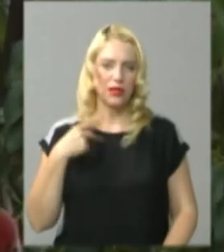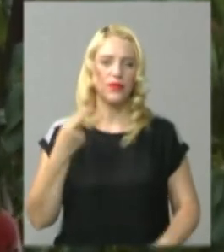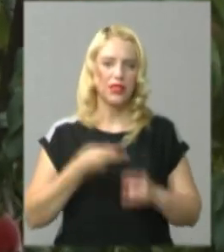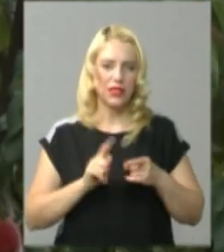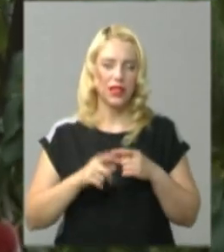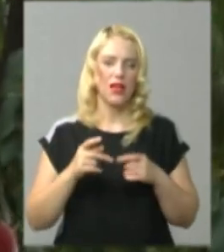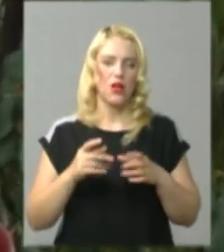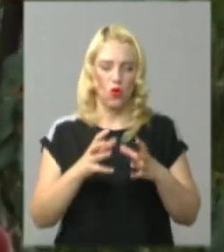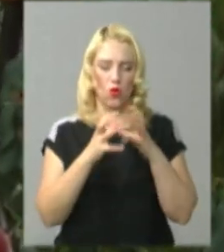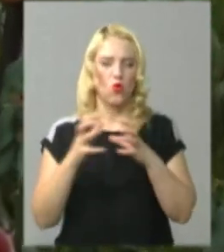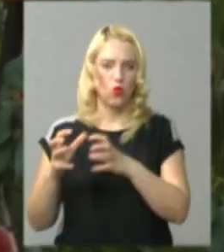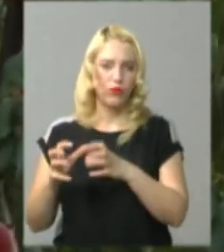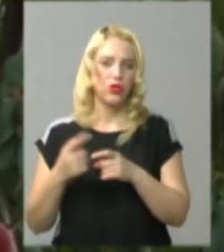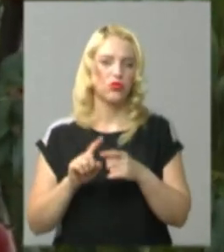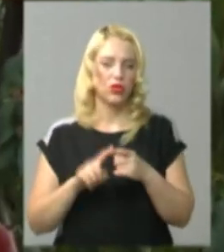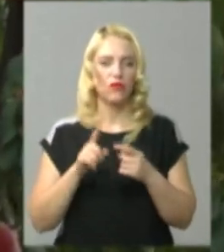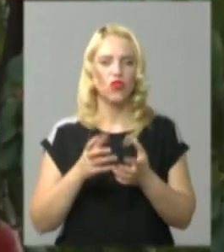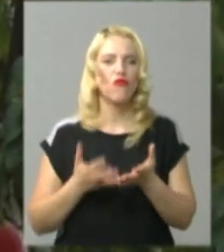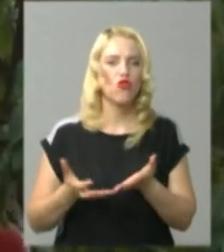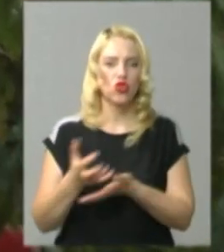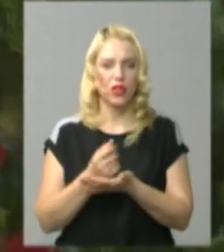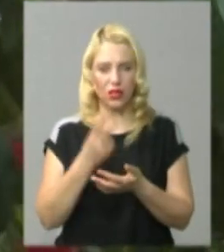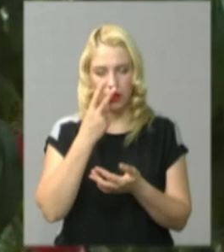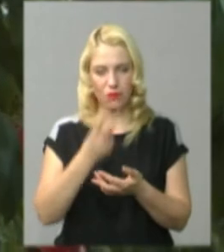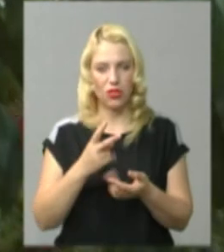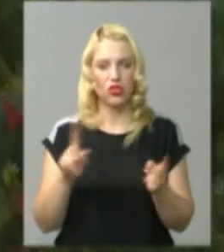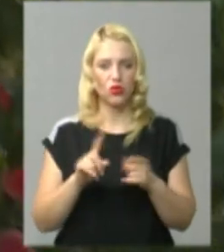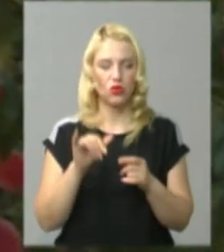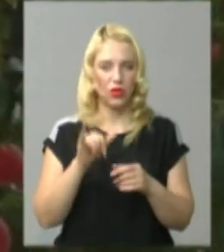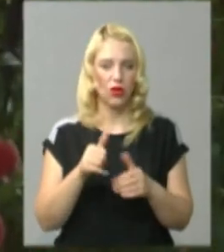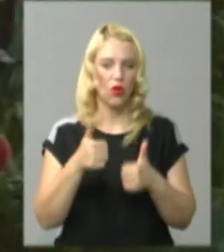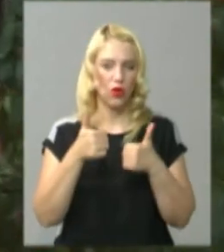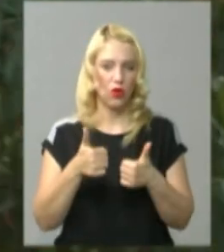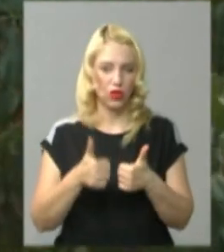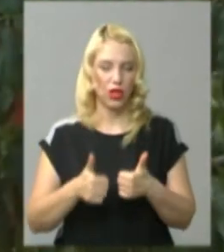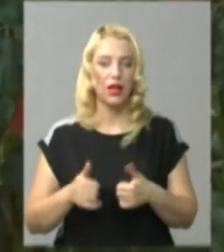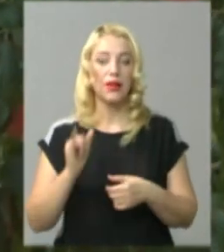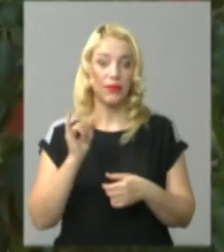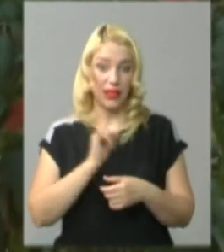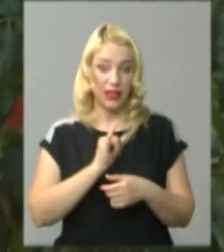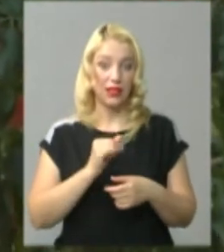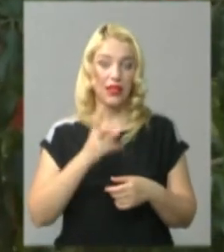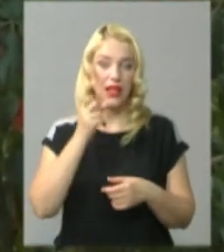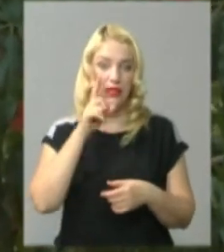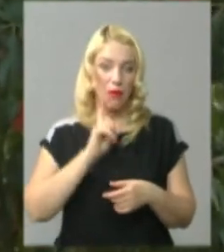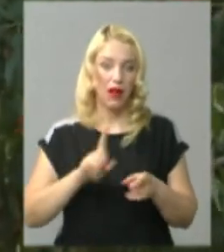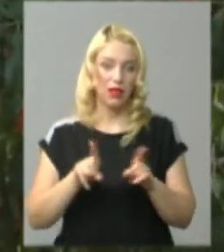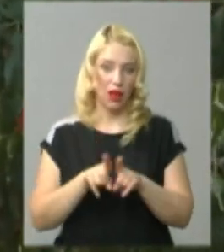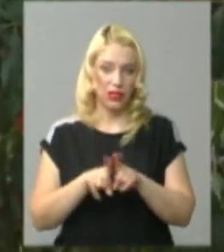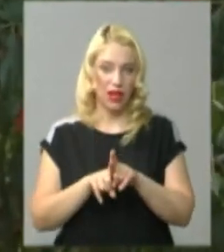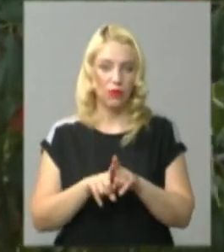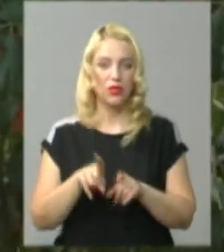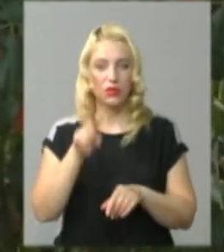сорта. Врожайність, як самі бачите, них дуже-дуже хороша. І на смак теж вони